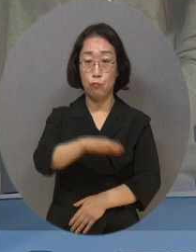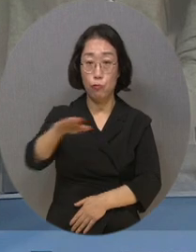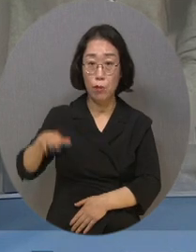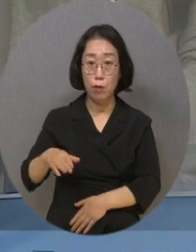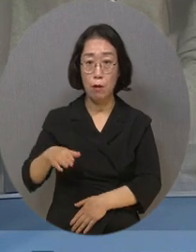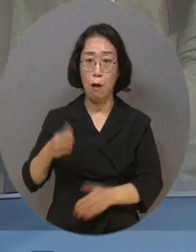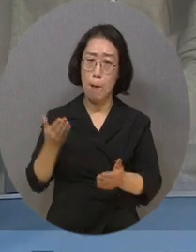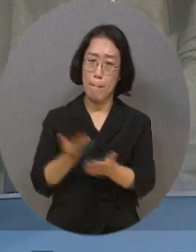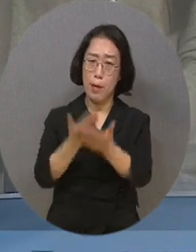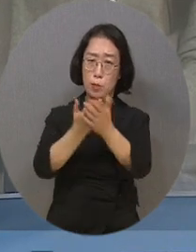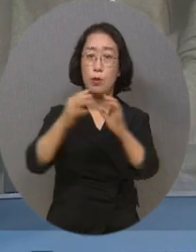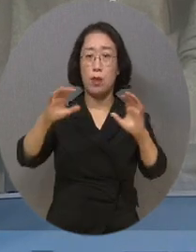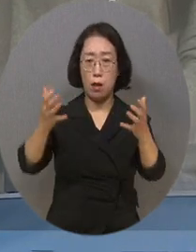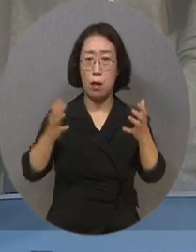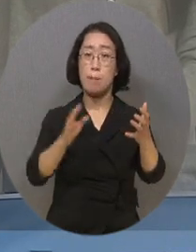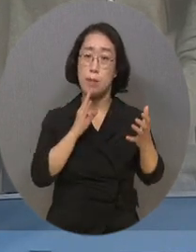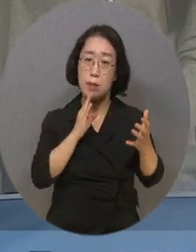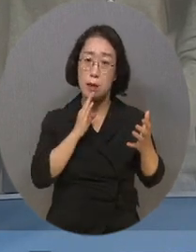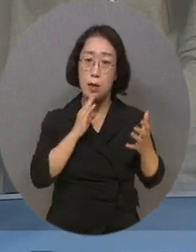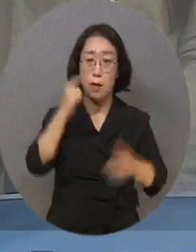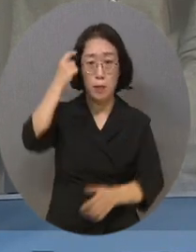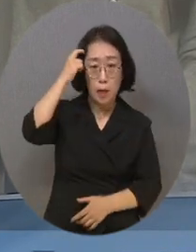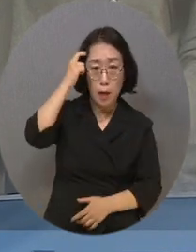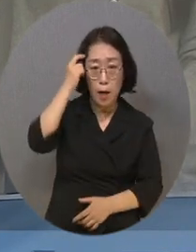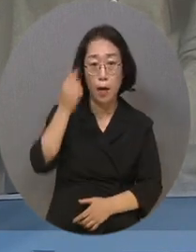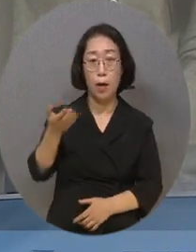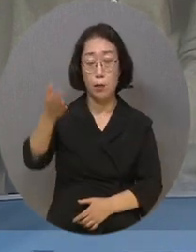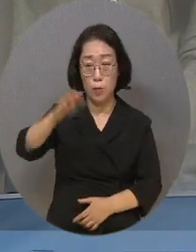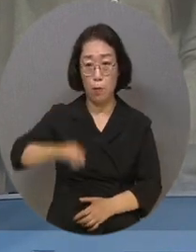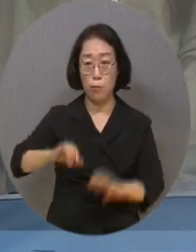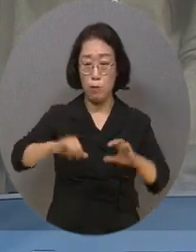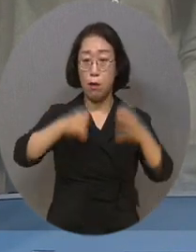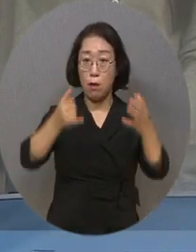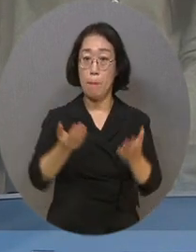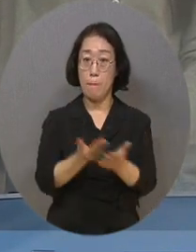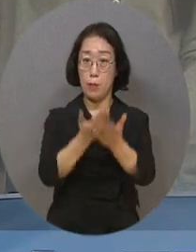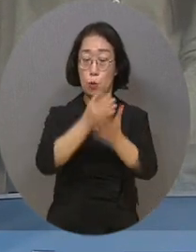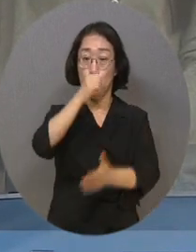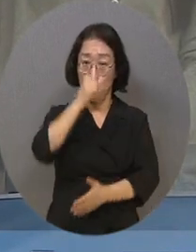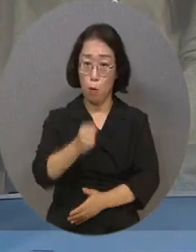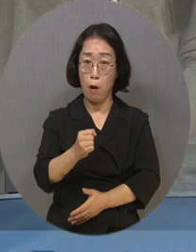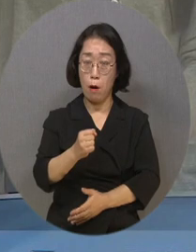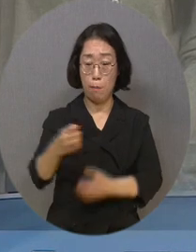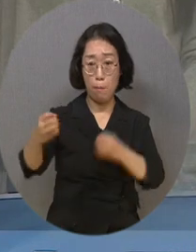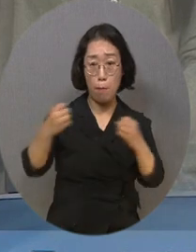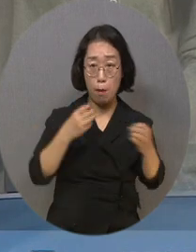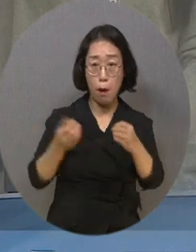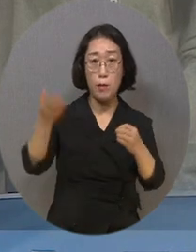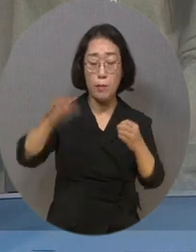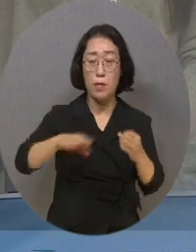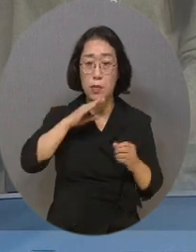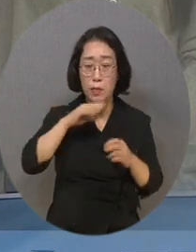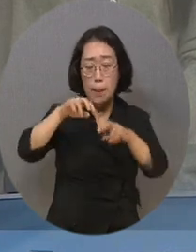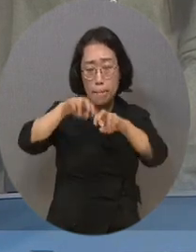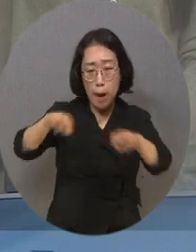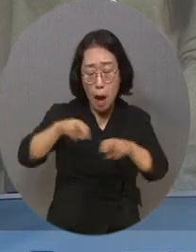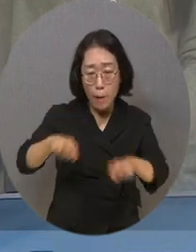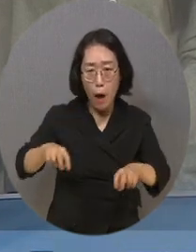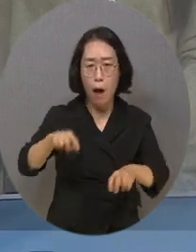선진국이라고 말을 하고, 또 세상이 많이 좋아졌다고 하지만, 현실은 이렇게